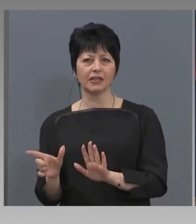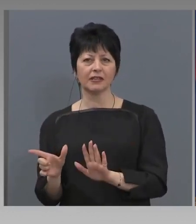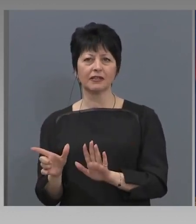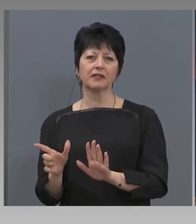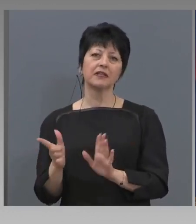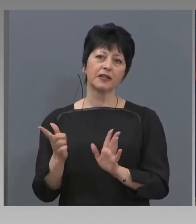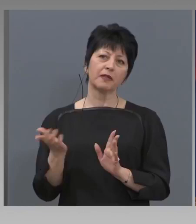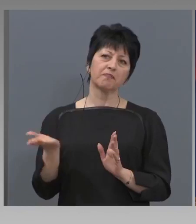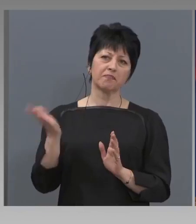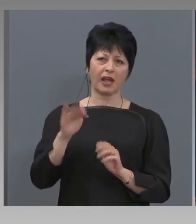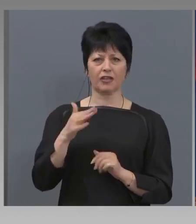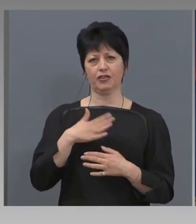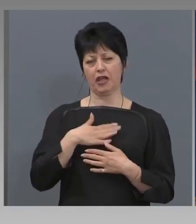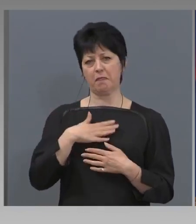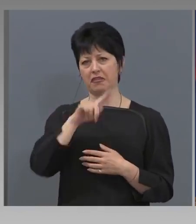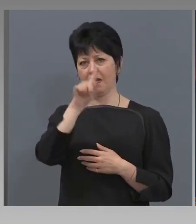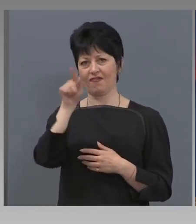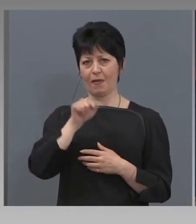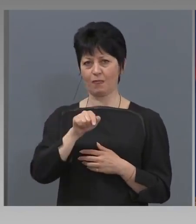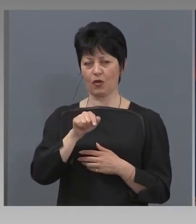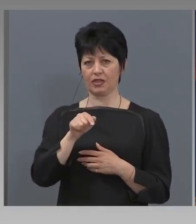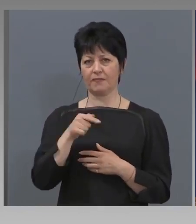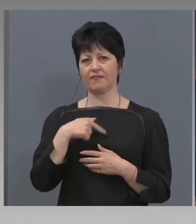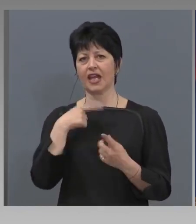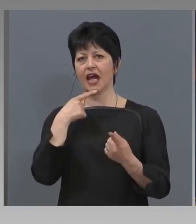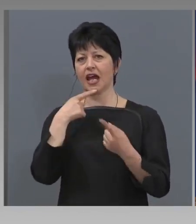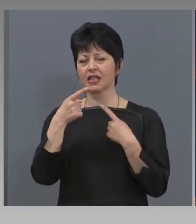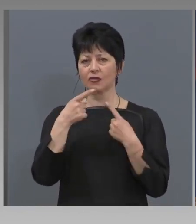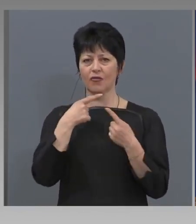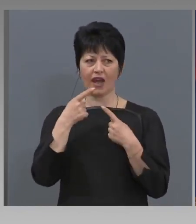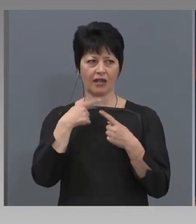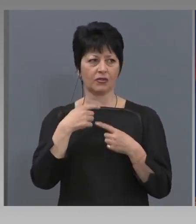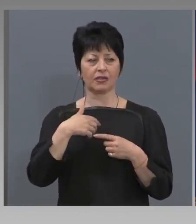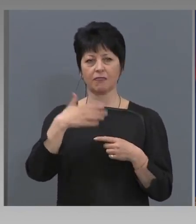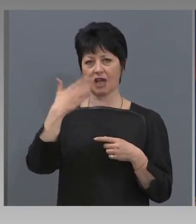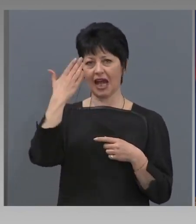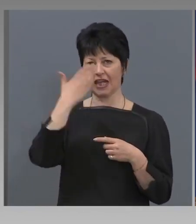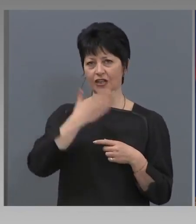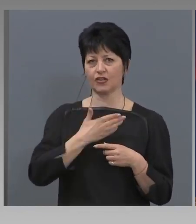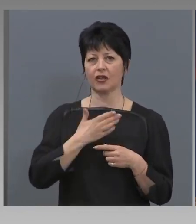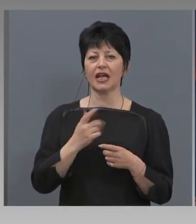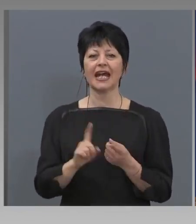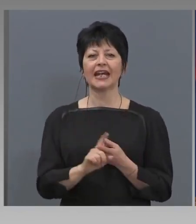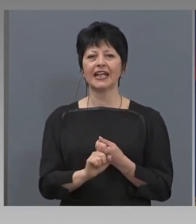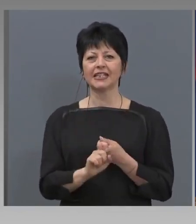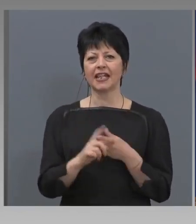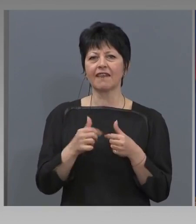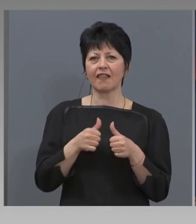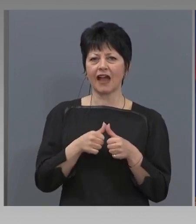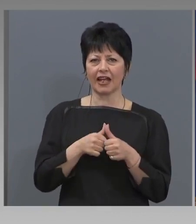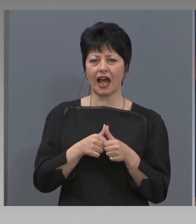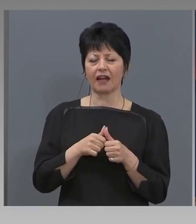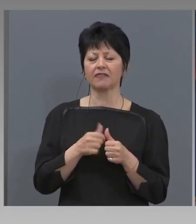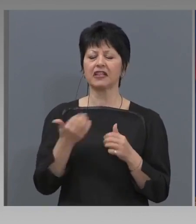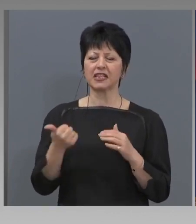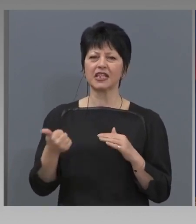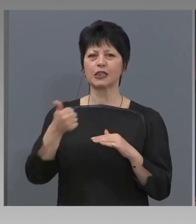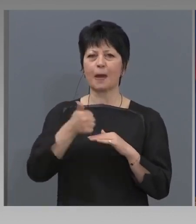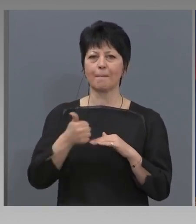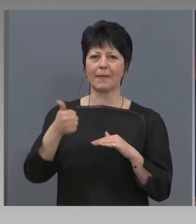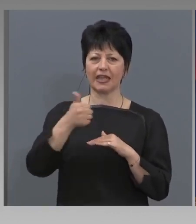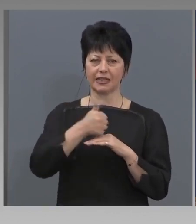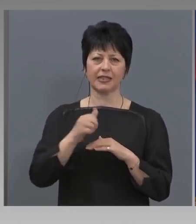въпроси. Разговарял съм лично и с Кристин Лагард, и с нейните заместници, и с